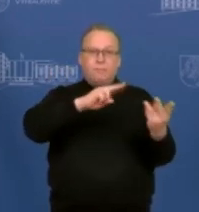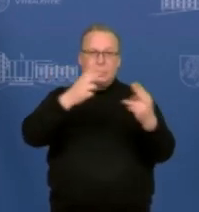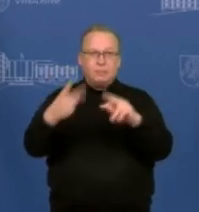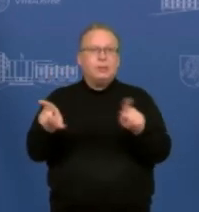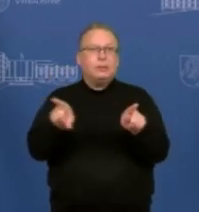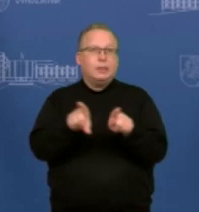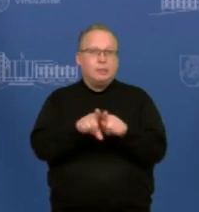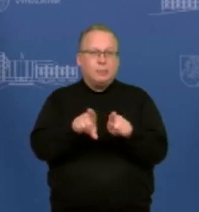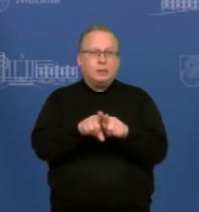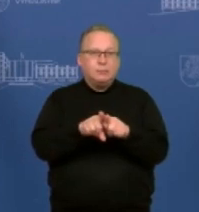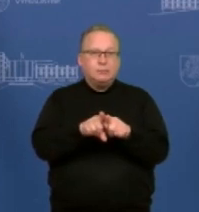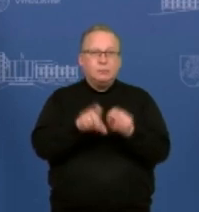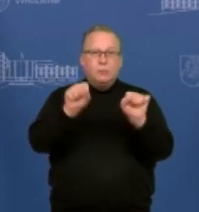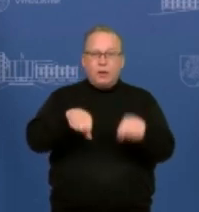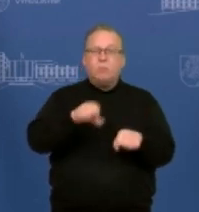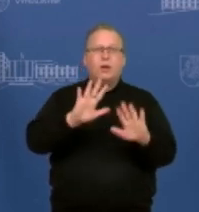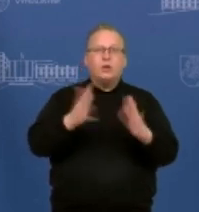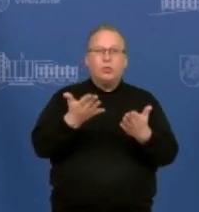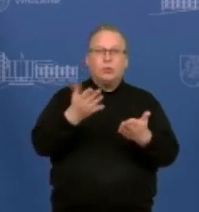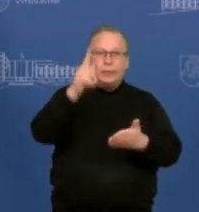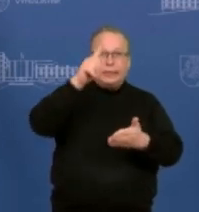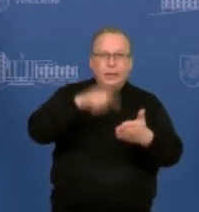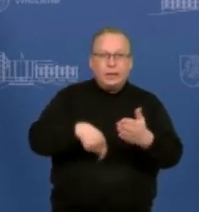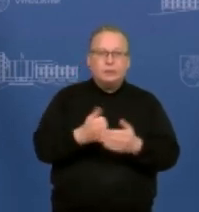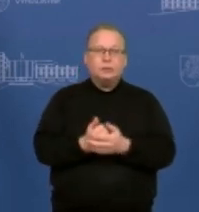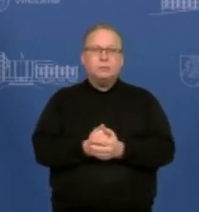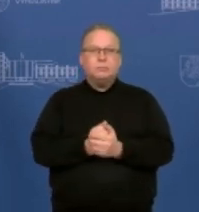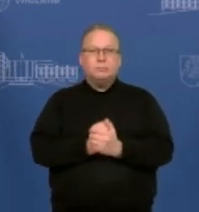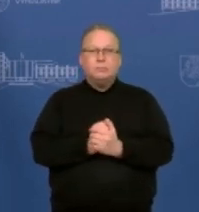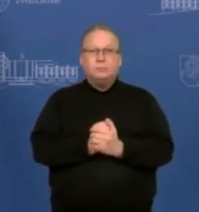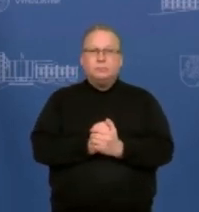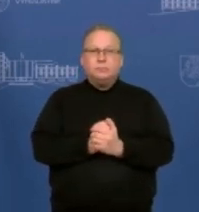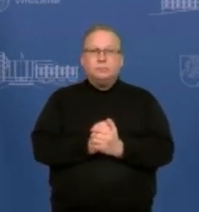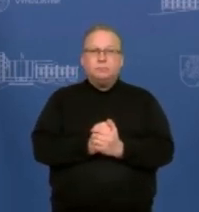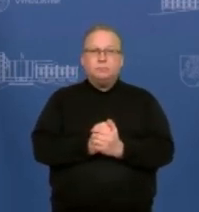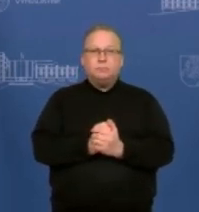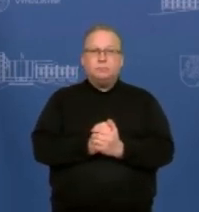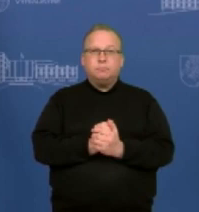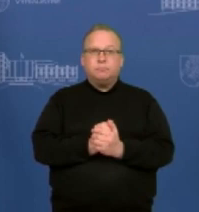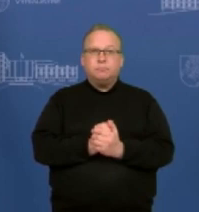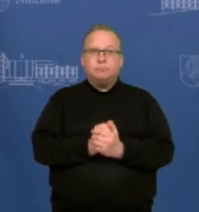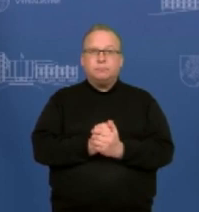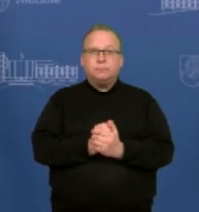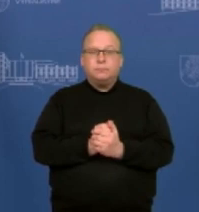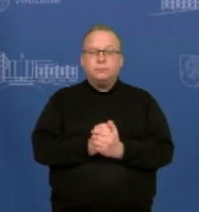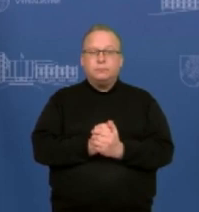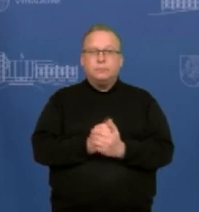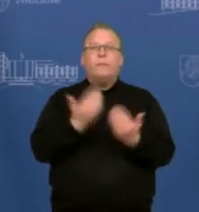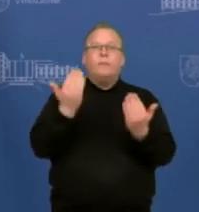Lietuva dabar gali tikėtis? Ar yra kažko konkretesnio? Na, turbūt esminis